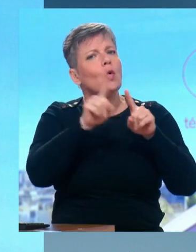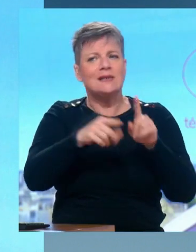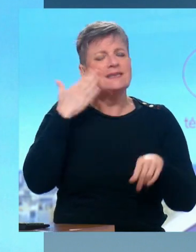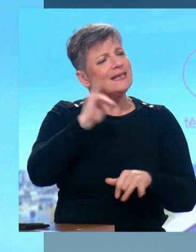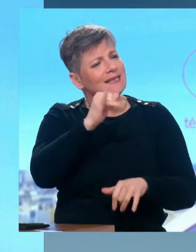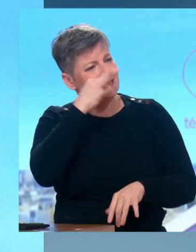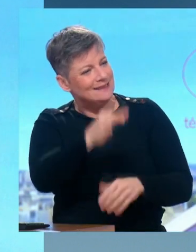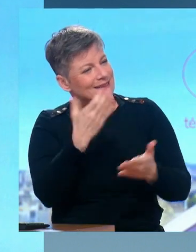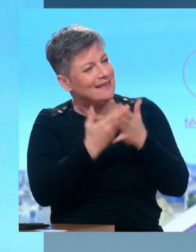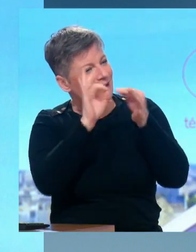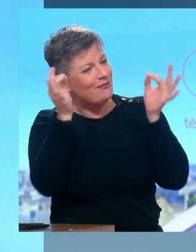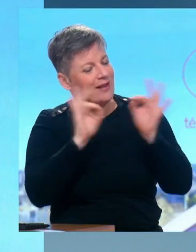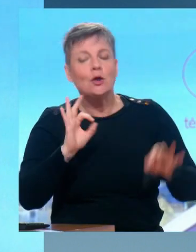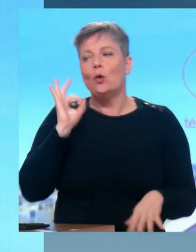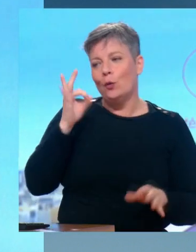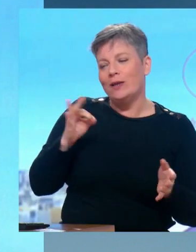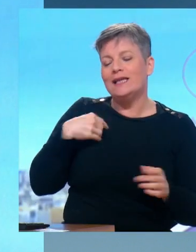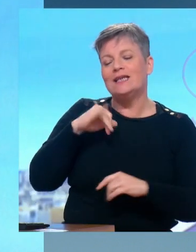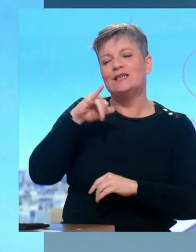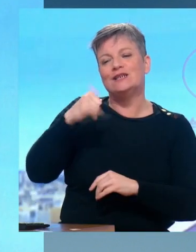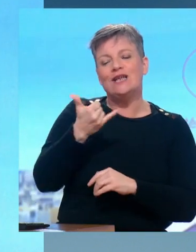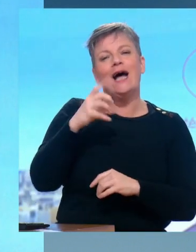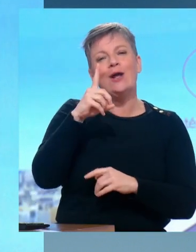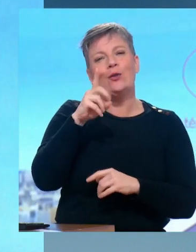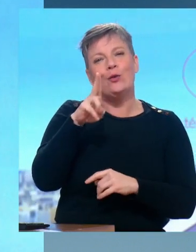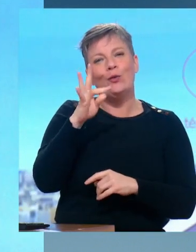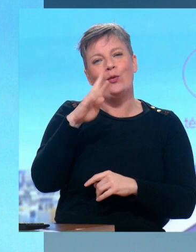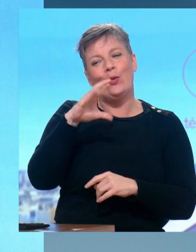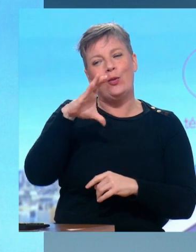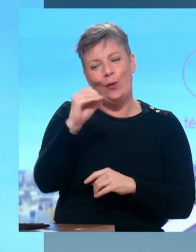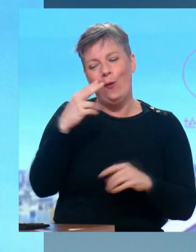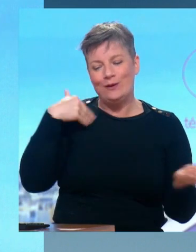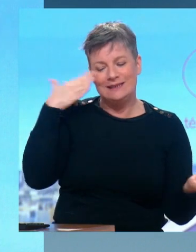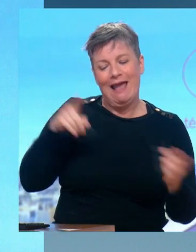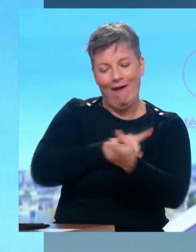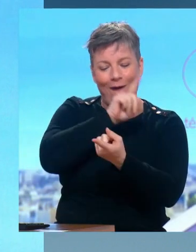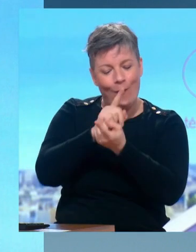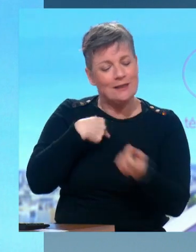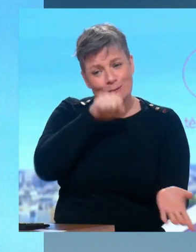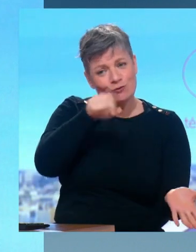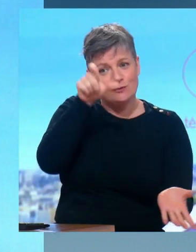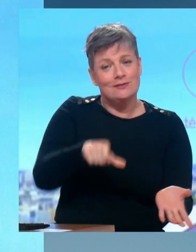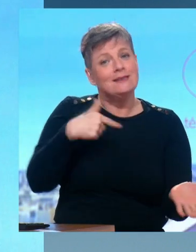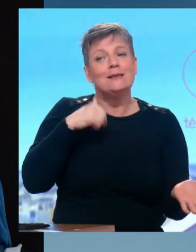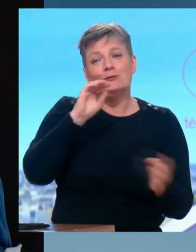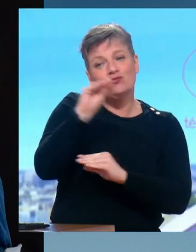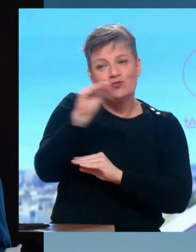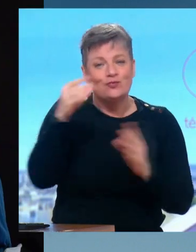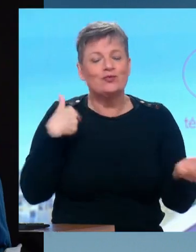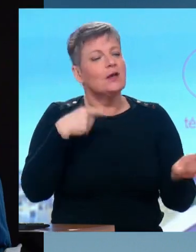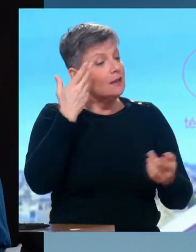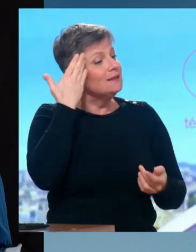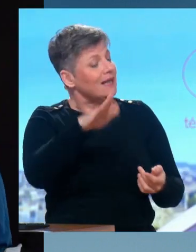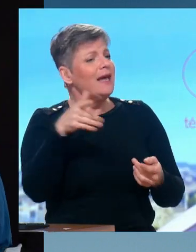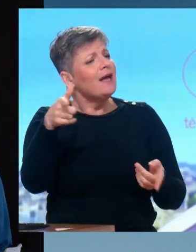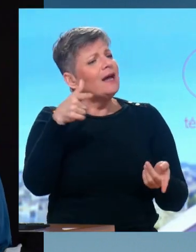Jacques Dutronc, que j'ai rencontré, et j'adore Jacques Dutronc, et donc que je lui renvoie aussi. Je l'embrasse et j'espère... C'est celui qui